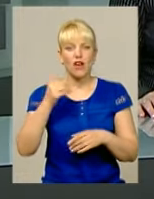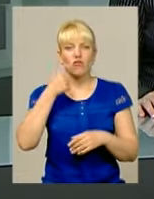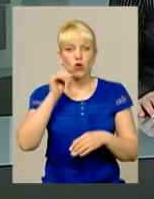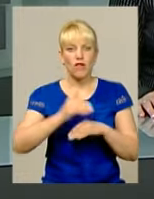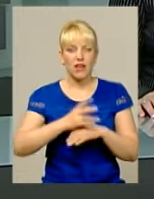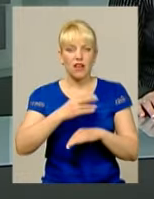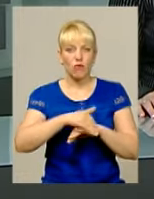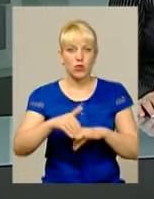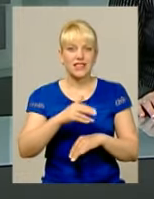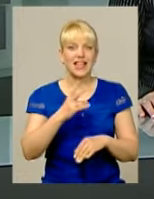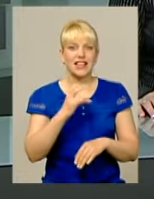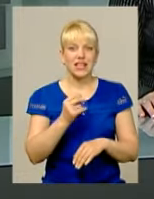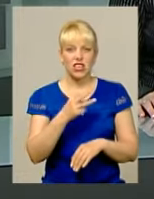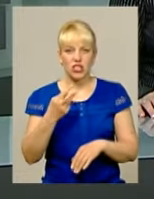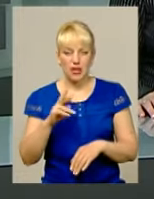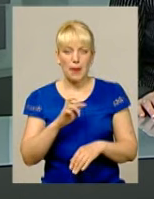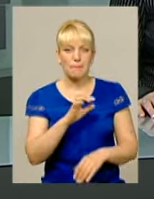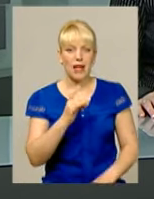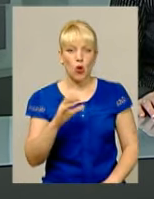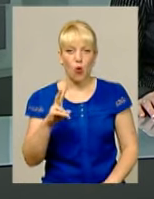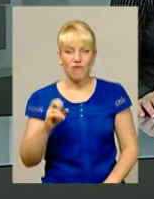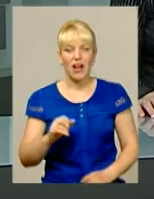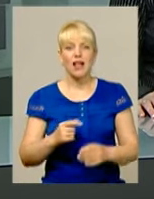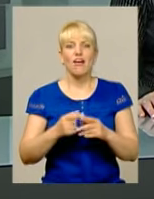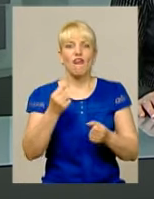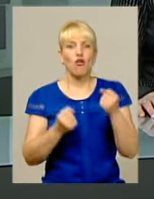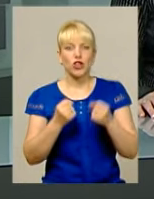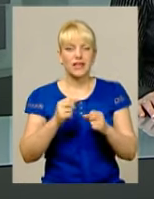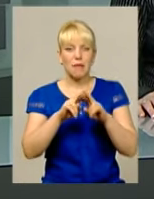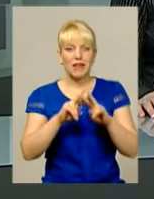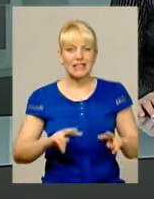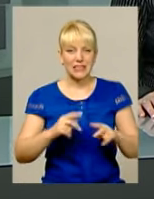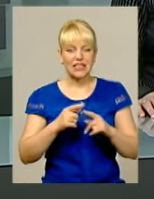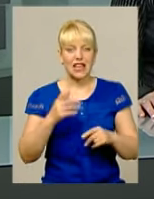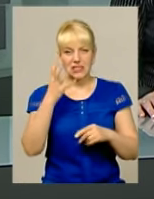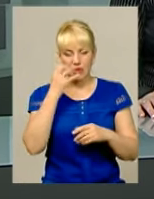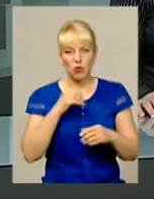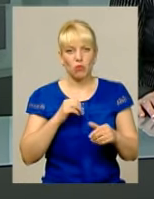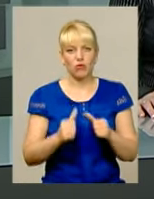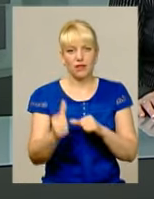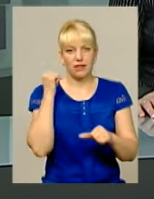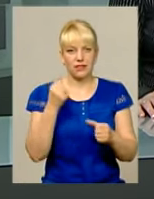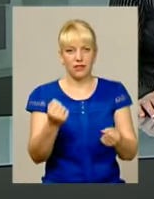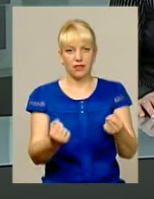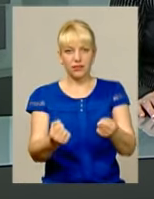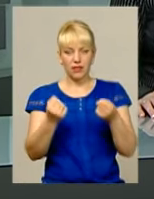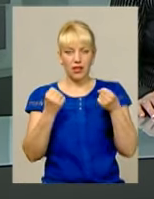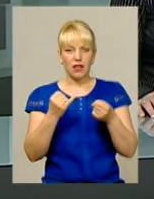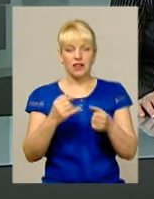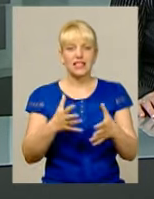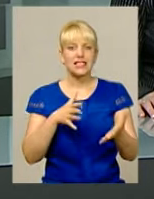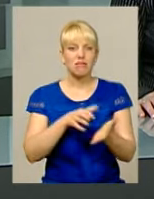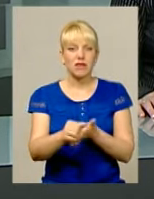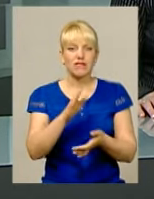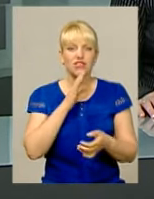Нижня Берегова водій автомобіля «Мерседес» темного кольору рухаючись заднім ходом збив семирічну дівчинку В неї медики